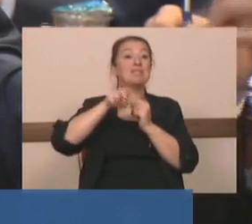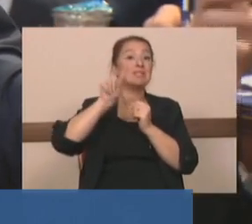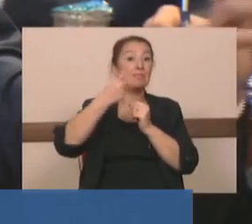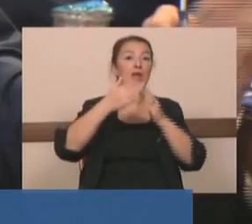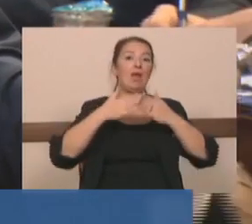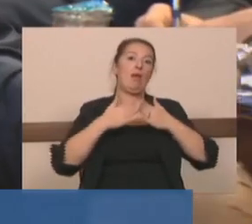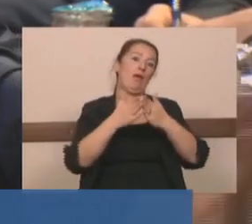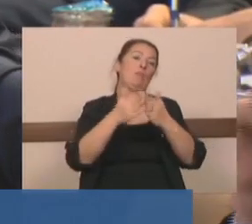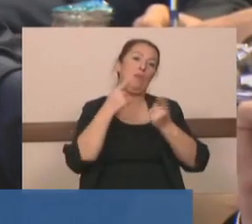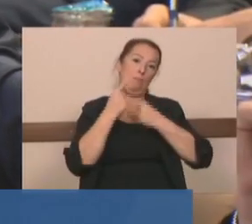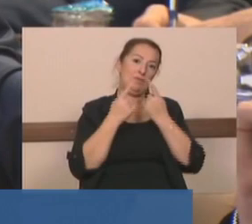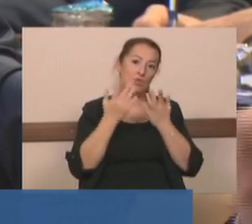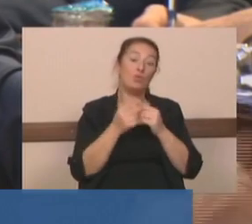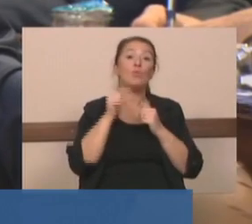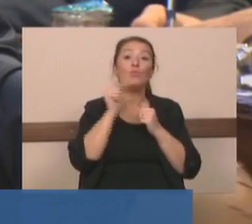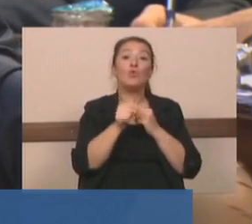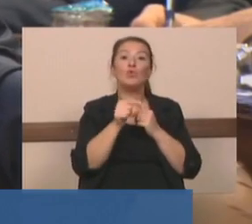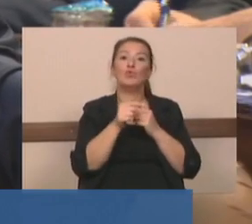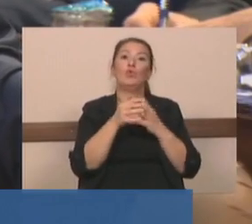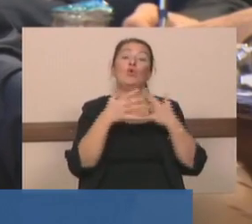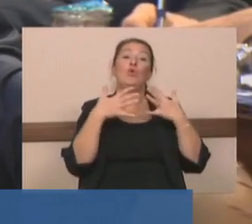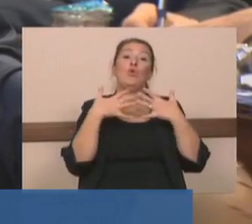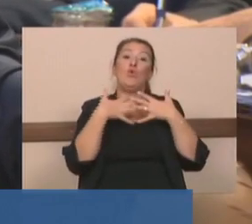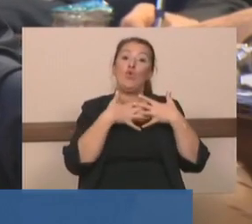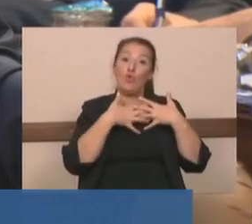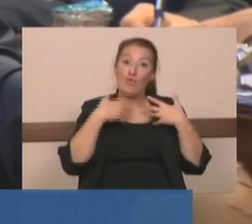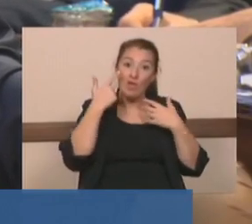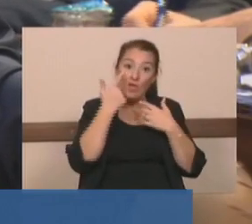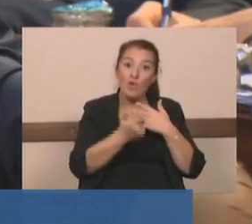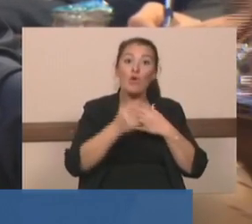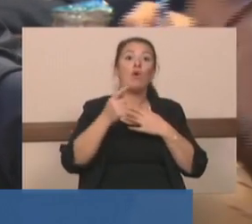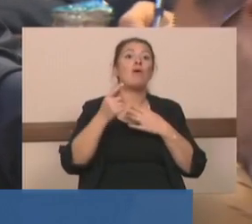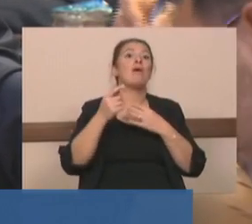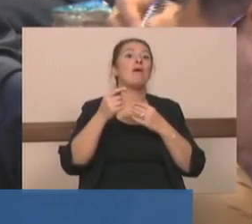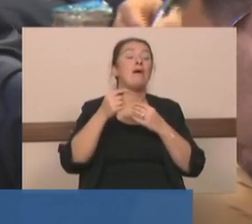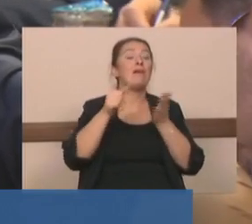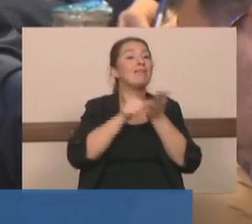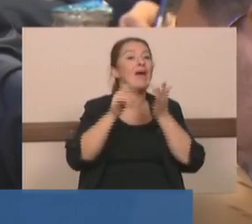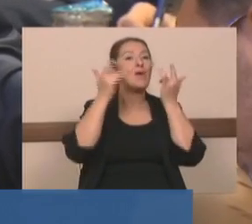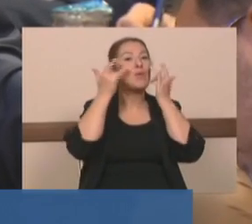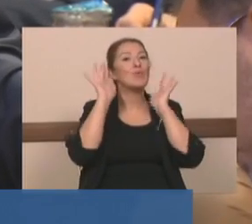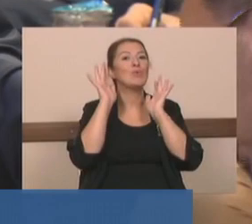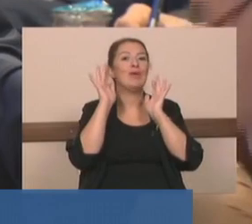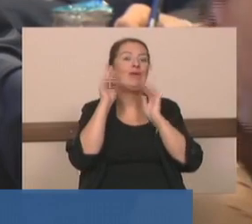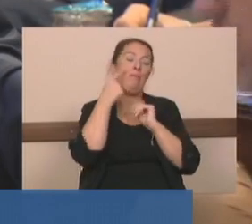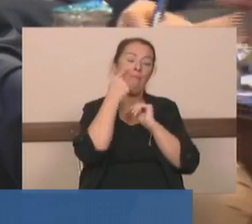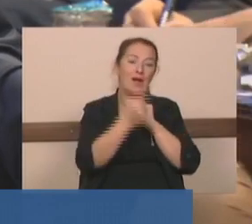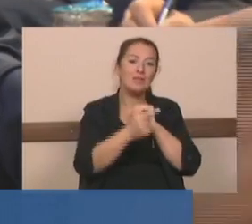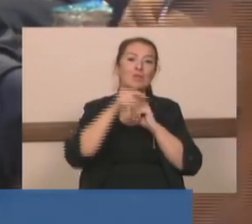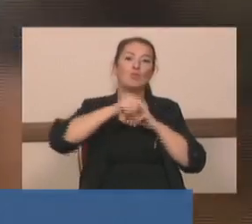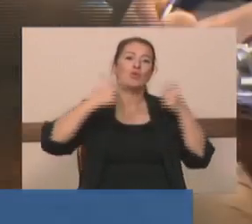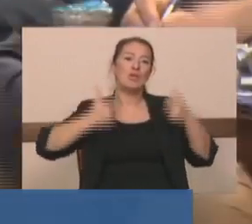bahsediliyor. Bunun güvenlik boyutu, stratejik boyutu, tarihi ve kültürel boyutuna baktığınızda bu şehir için gerekli bir şey olduğu